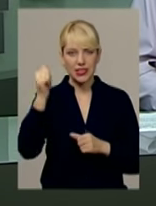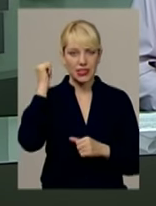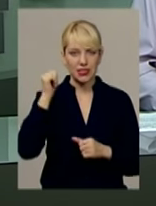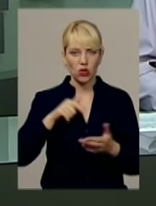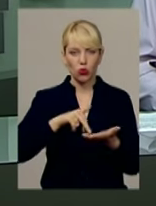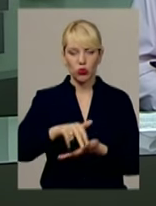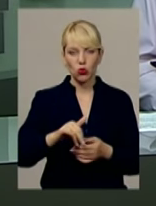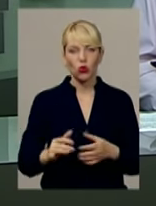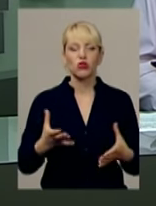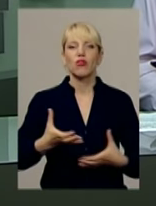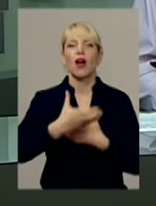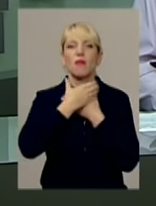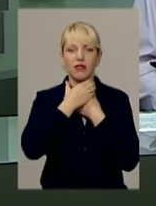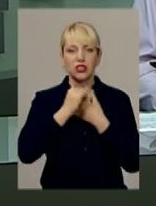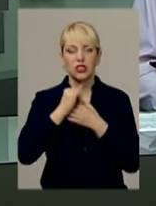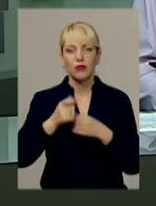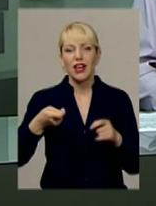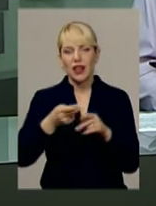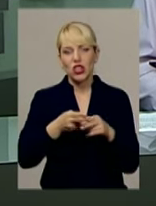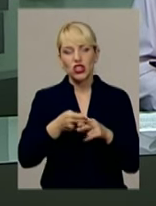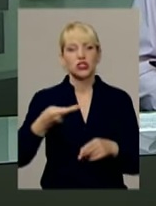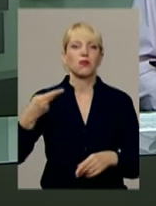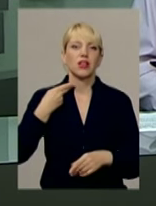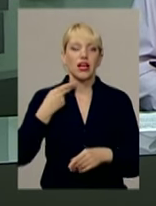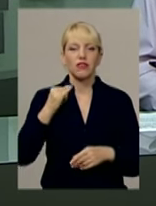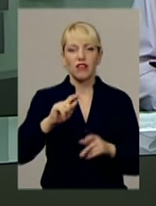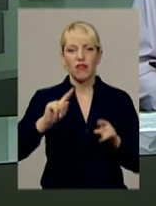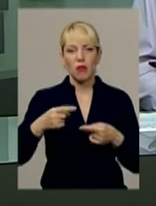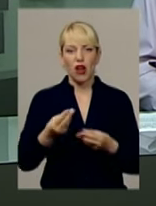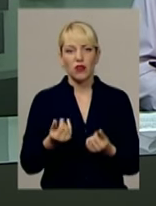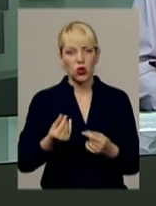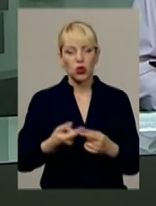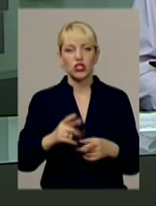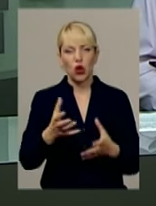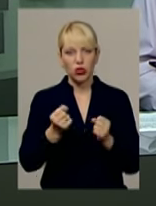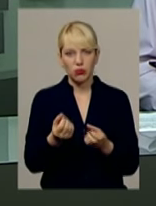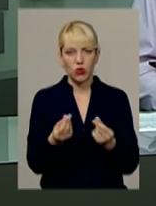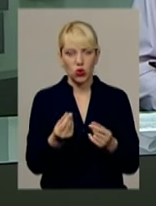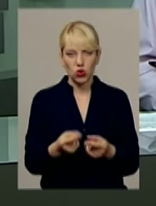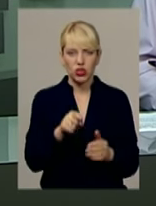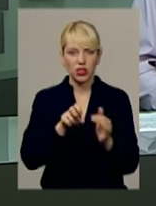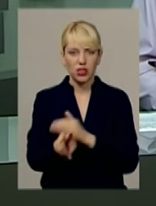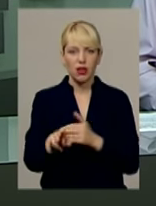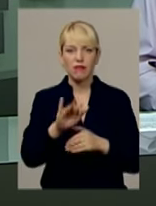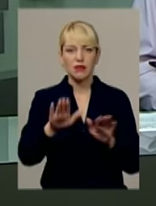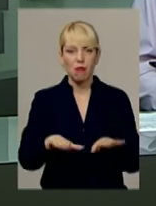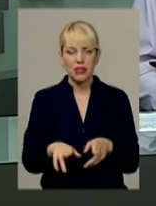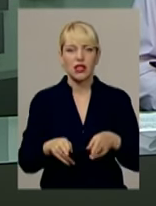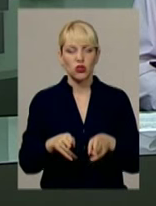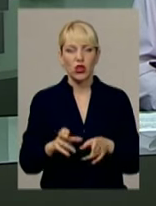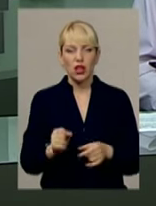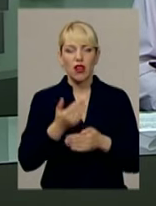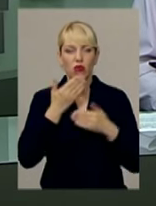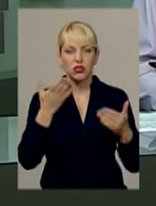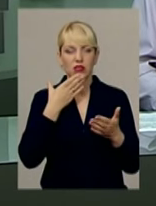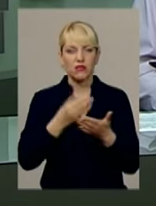хапав за шею, приставляв до горла ніж та вимагав гроші. А отримавши бажане, одразу тікав із місця злочину. На останню свою жертву